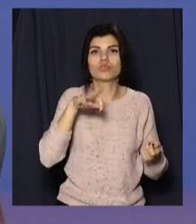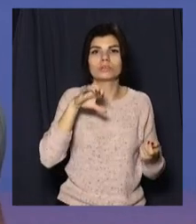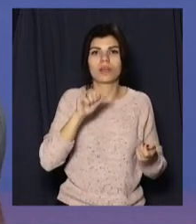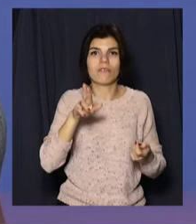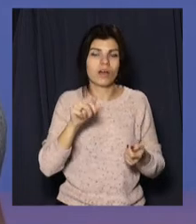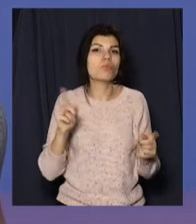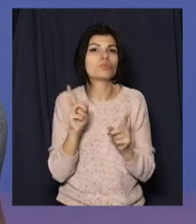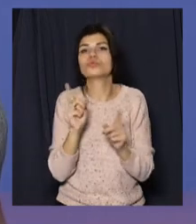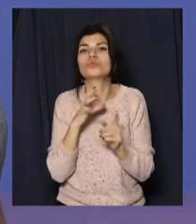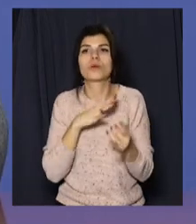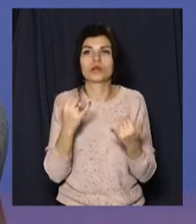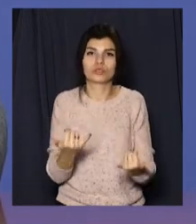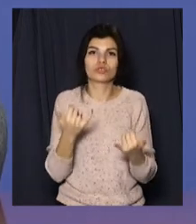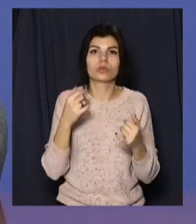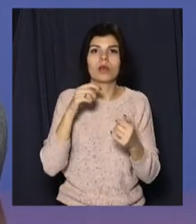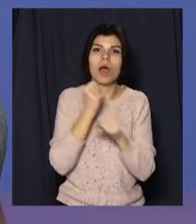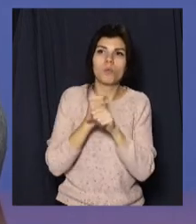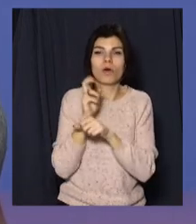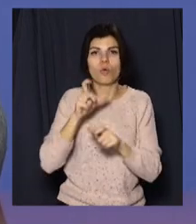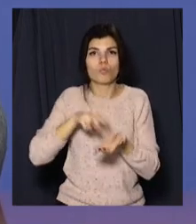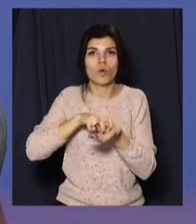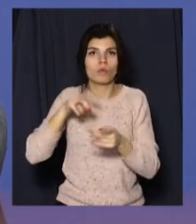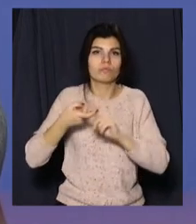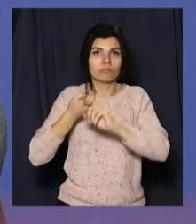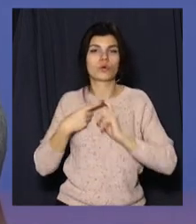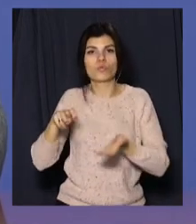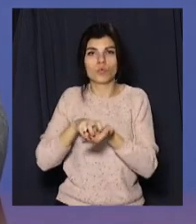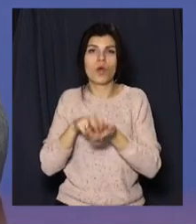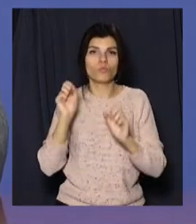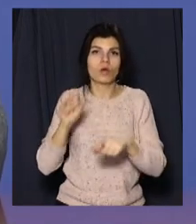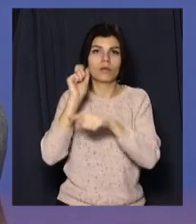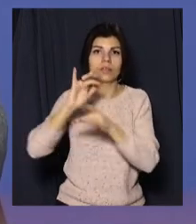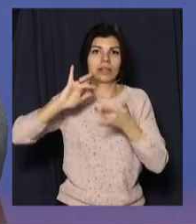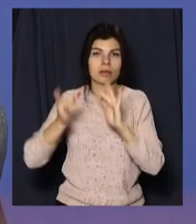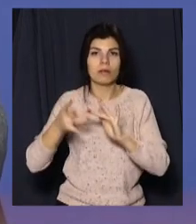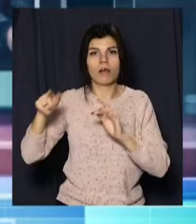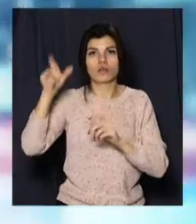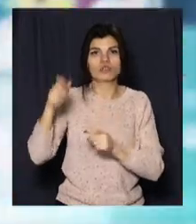пандемії мінімально контактувати з іншими людьми.